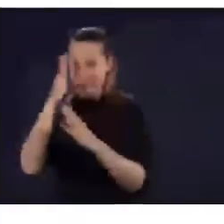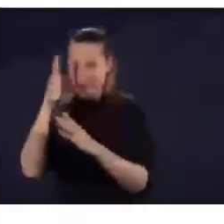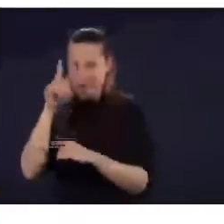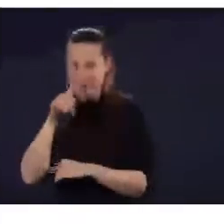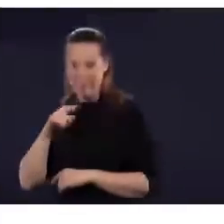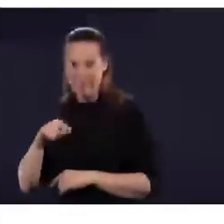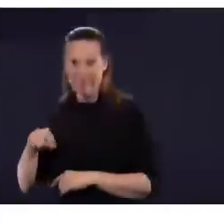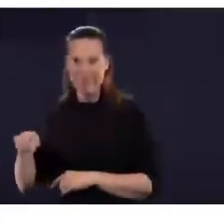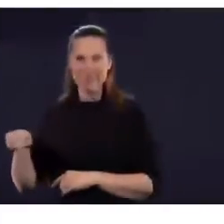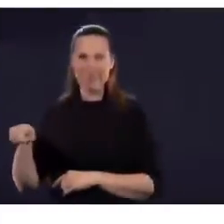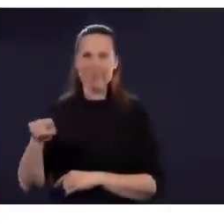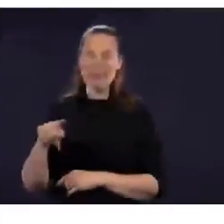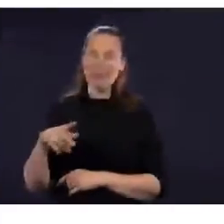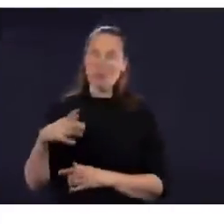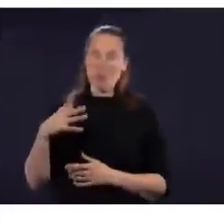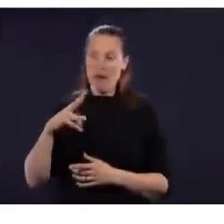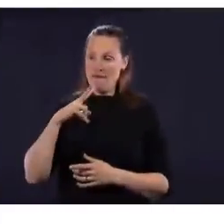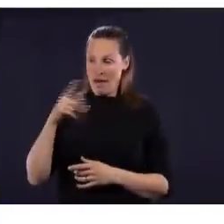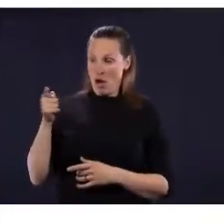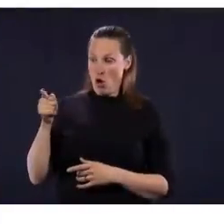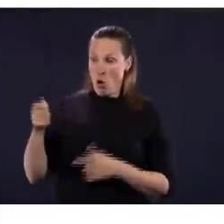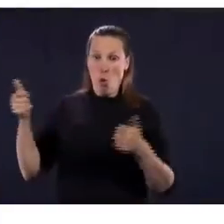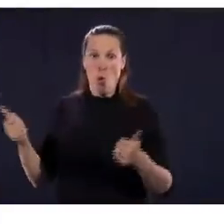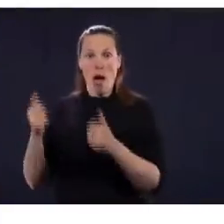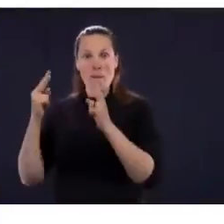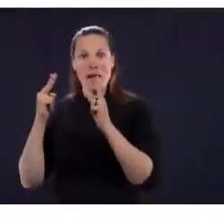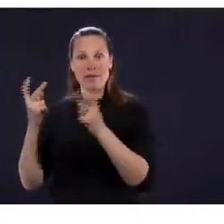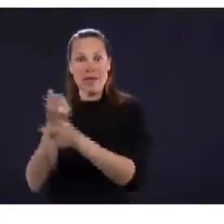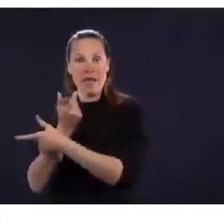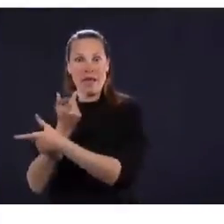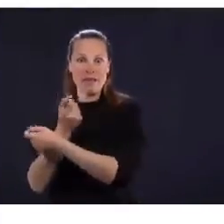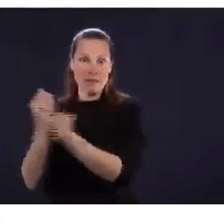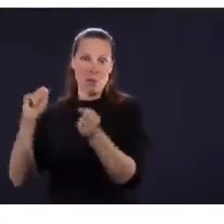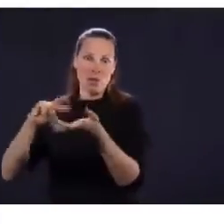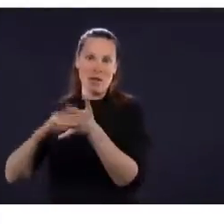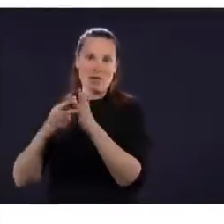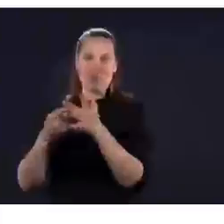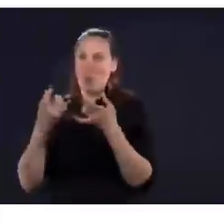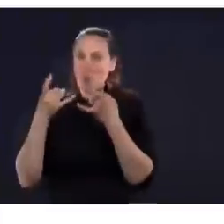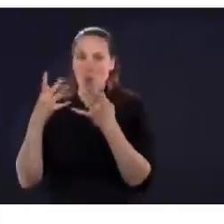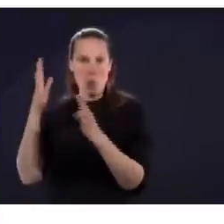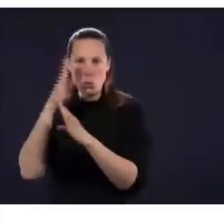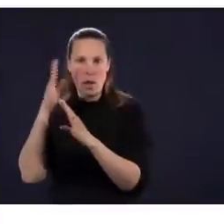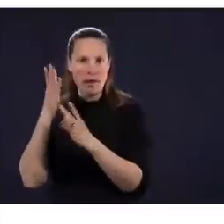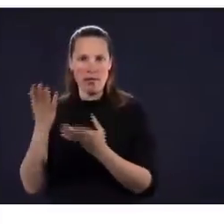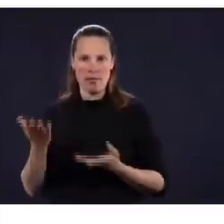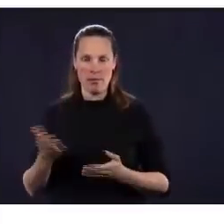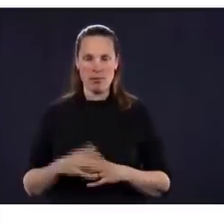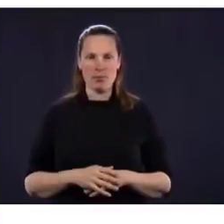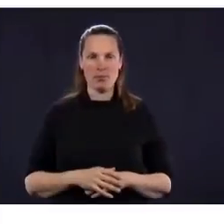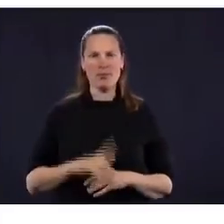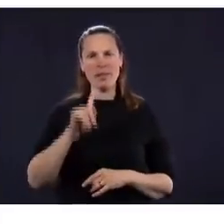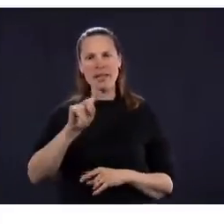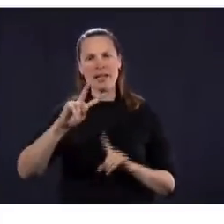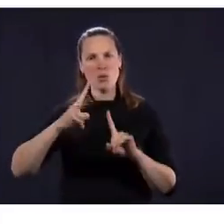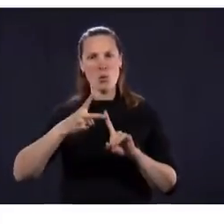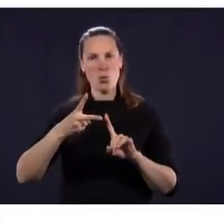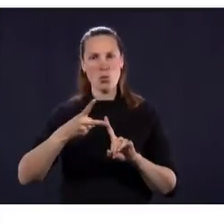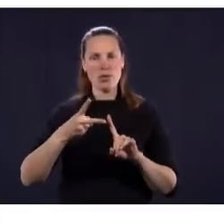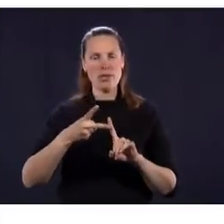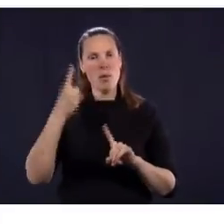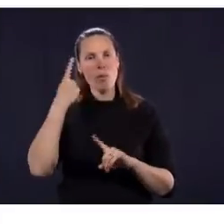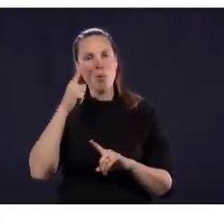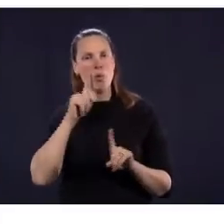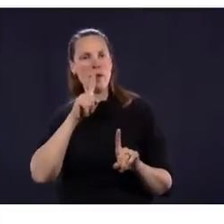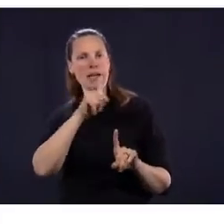capable de voir, bon, le scénario optimiste puis pessimiste. Pourquoi ne pas renouveler, faire à nouveau,